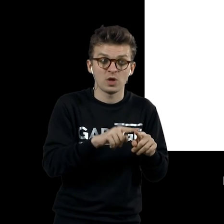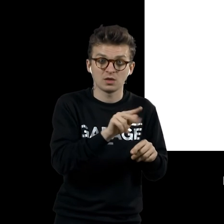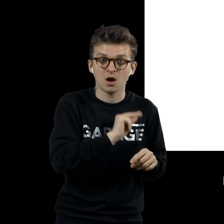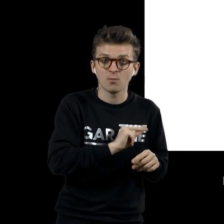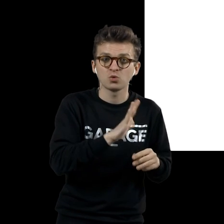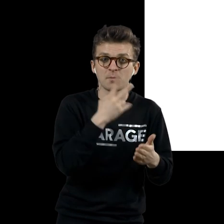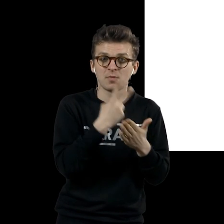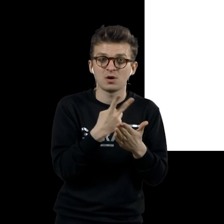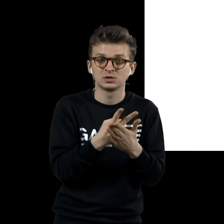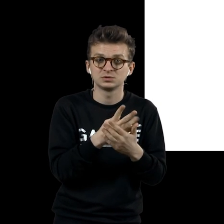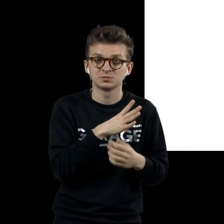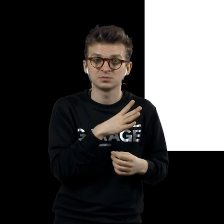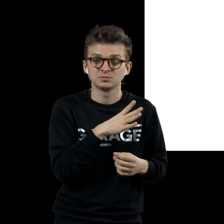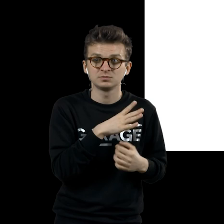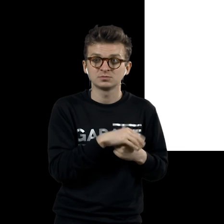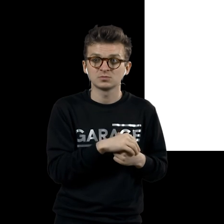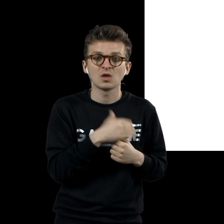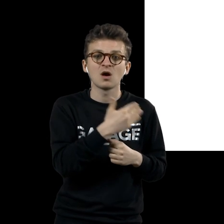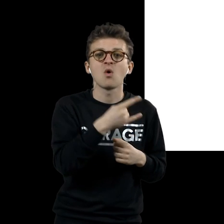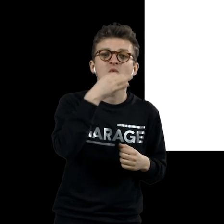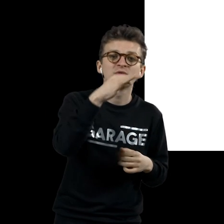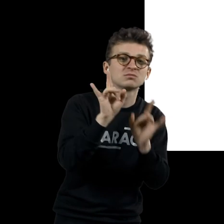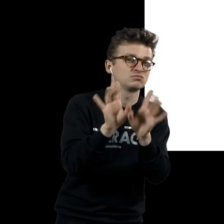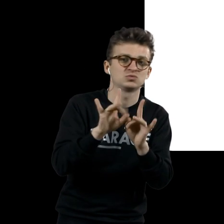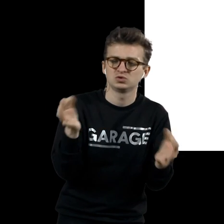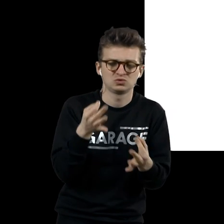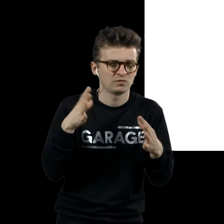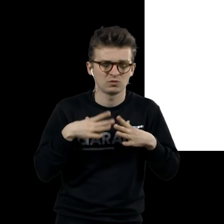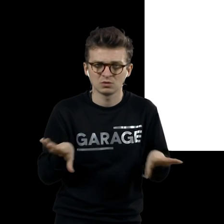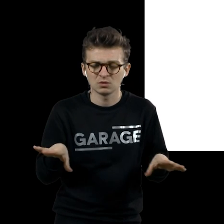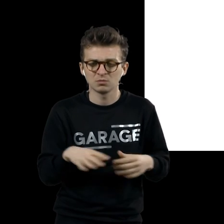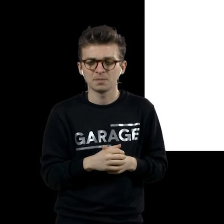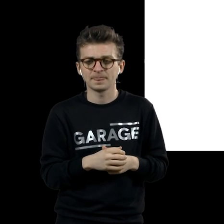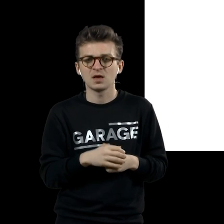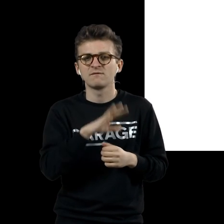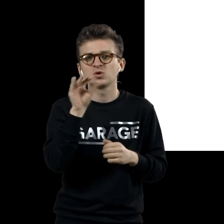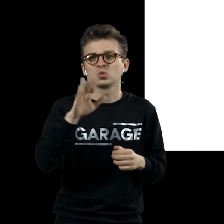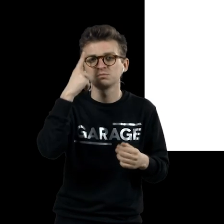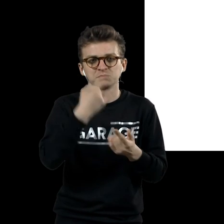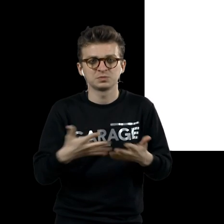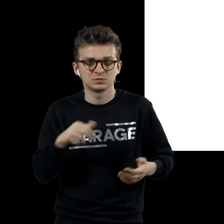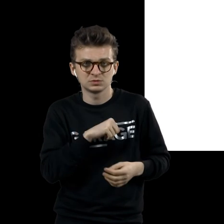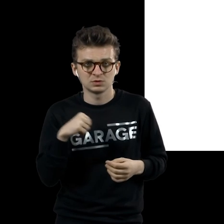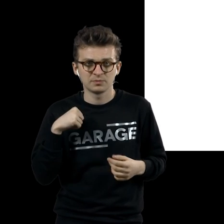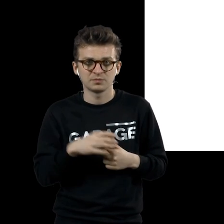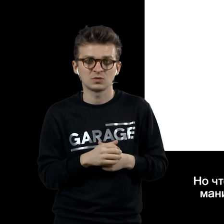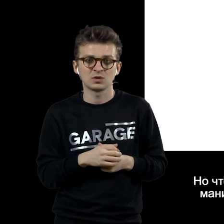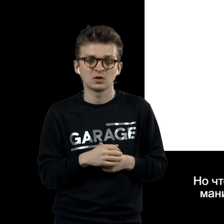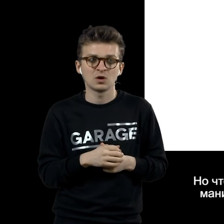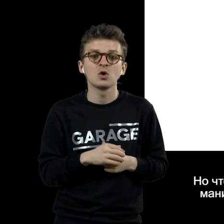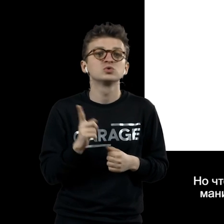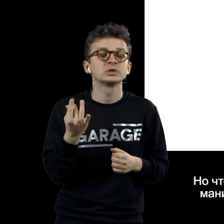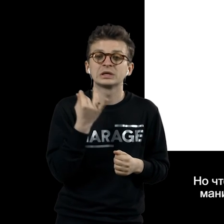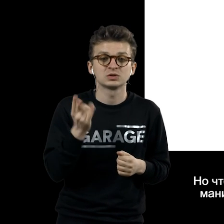показана посмертно, нет никаких его комментариев. Все, догадываетесь, это загадка для ума. Но что